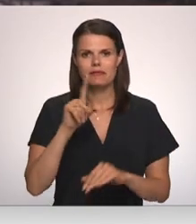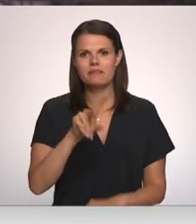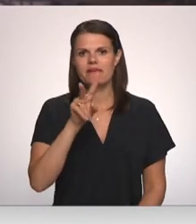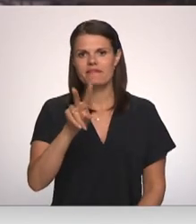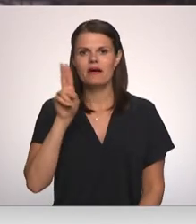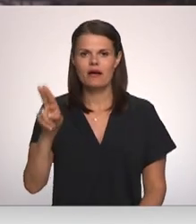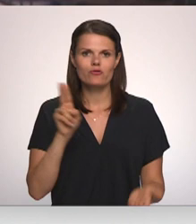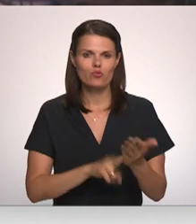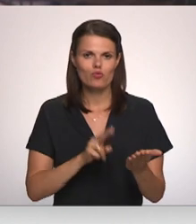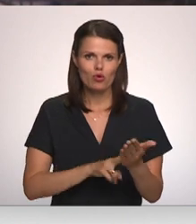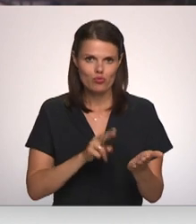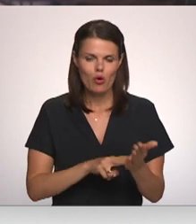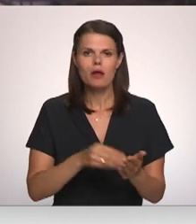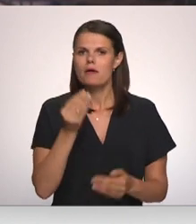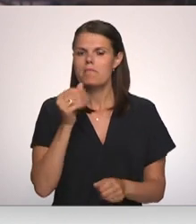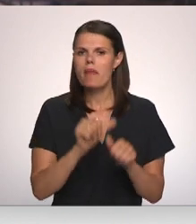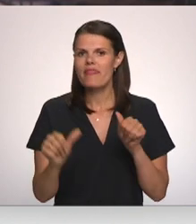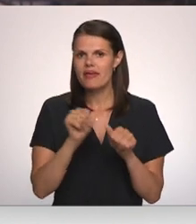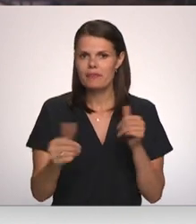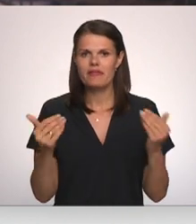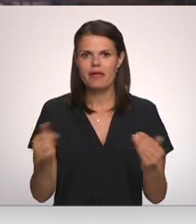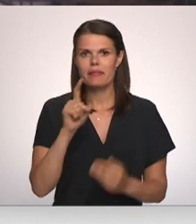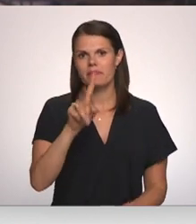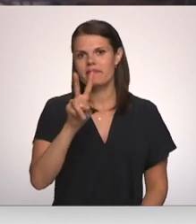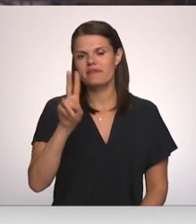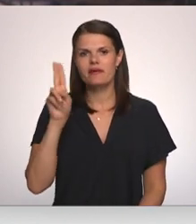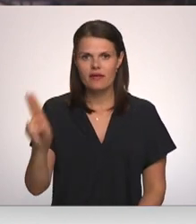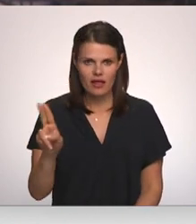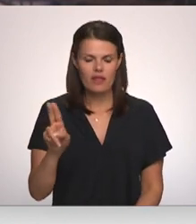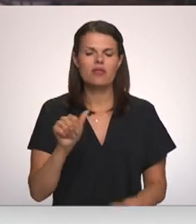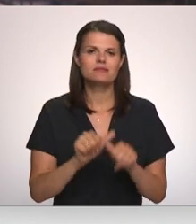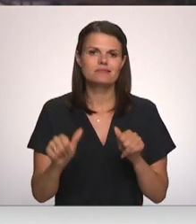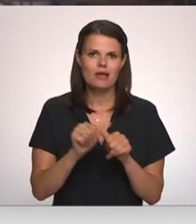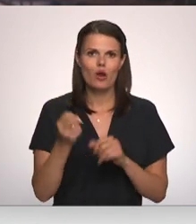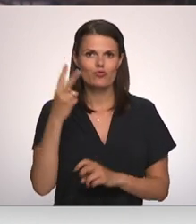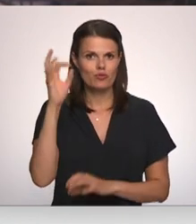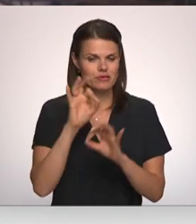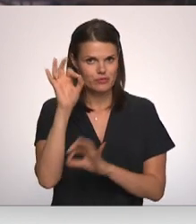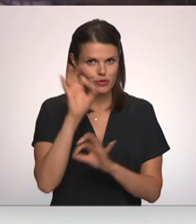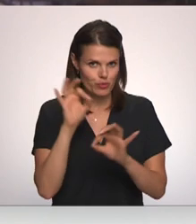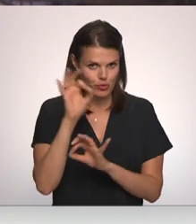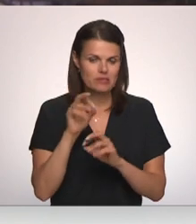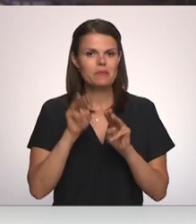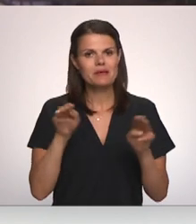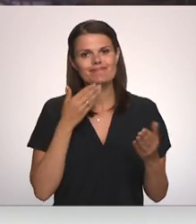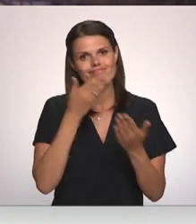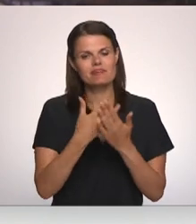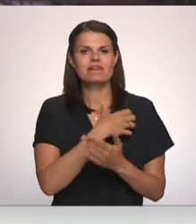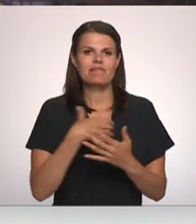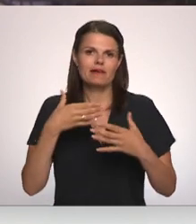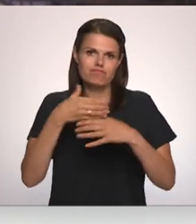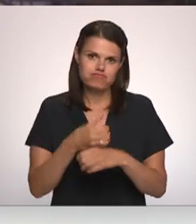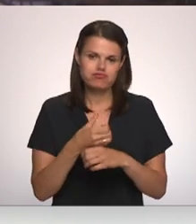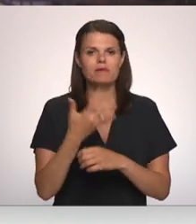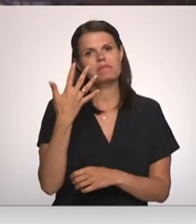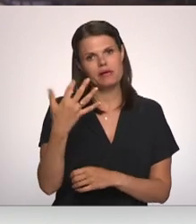vērtības nodokli medikamentiem. Pašlaik PVN zālēm ir 12%, un ministrija rosina to samazināt līdz pieciem. Aprēķina